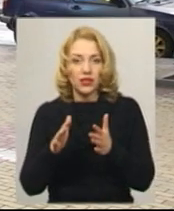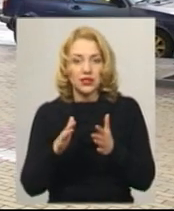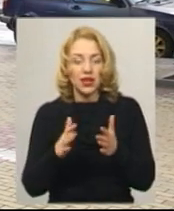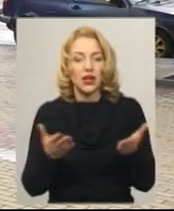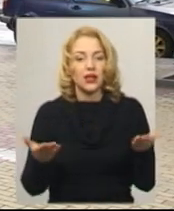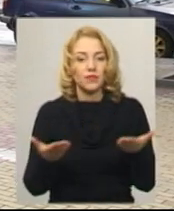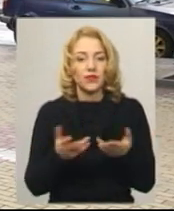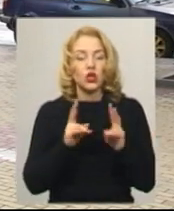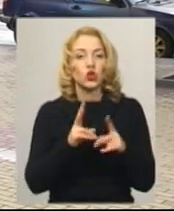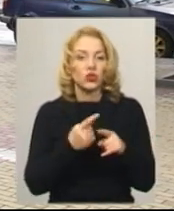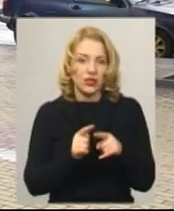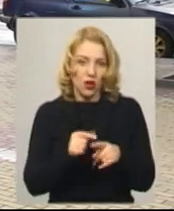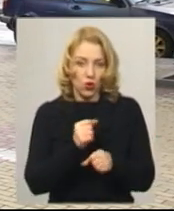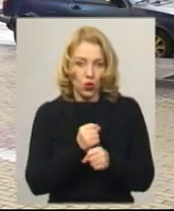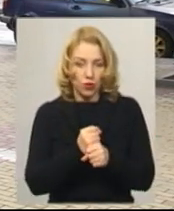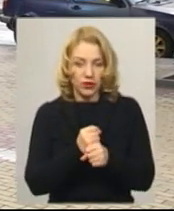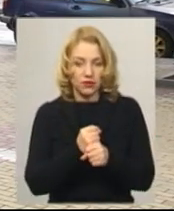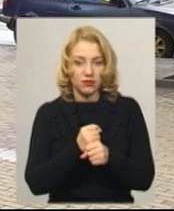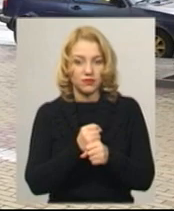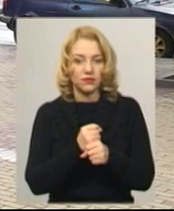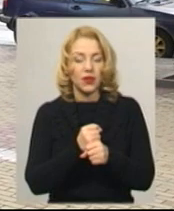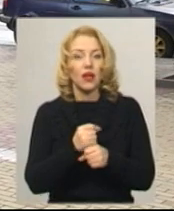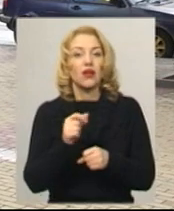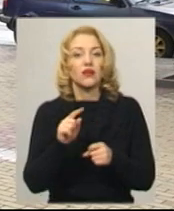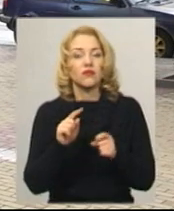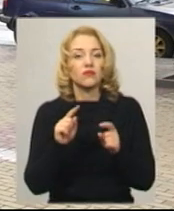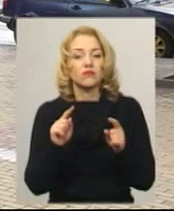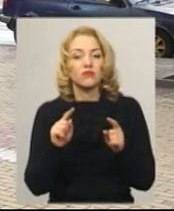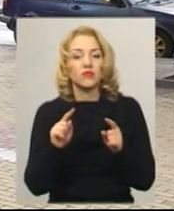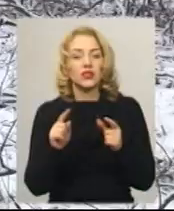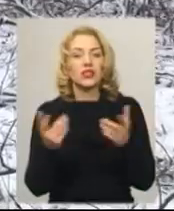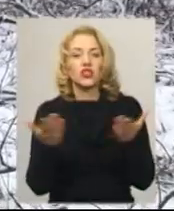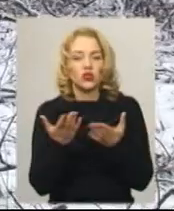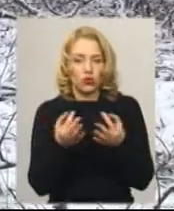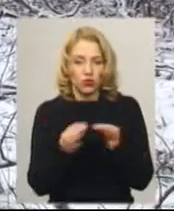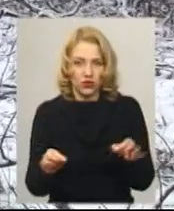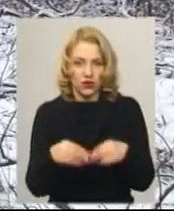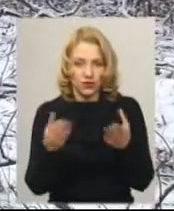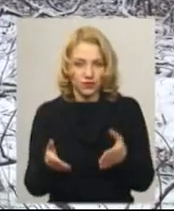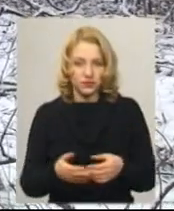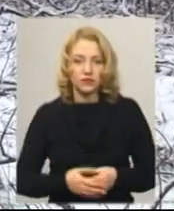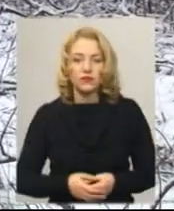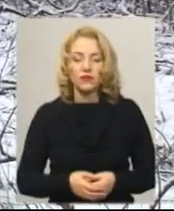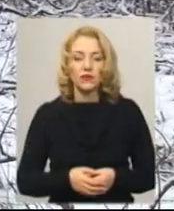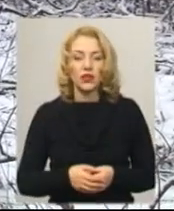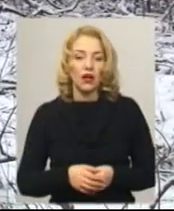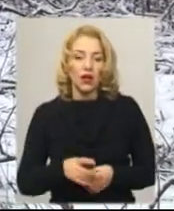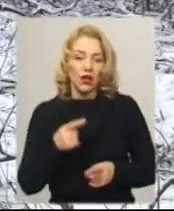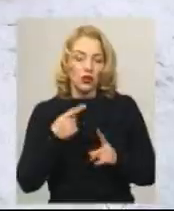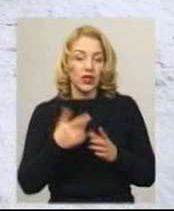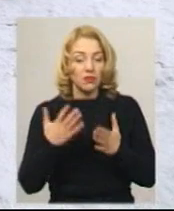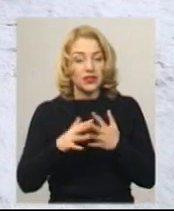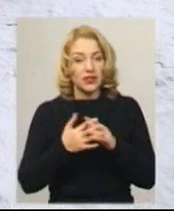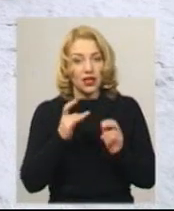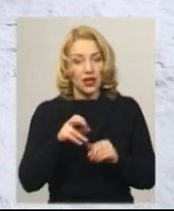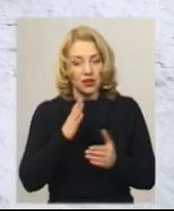і хто це робить безпосередньо, і з чи його дозволу здійснюється діяльність. Василь Дячок додає, як Бісільська рада мала